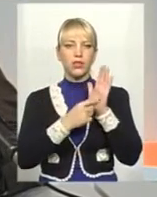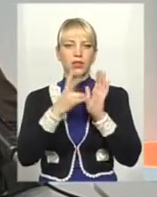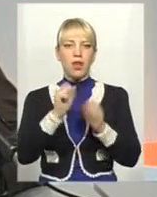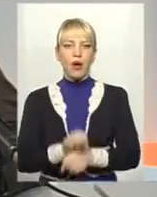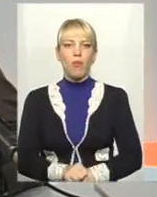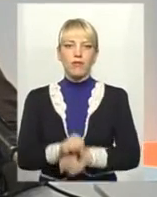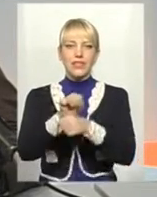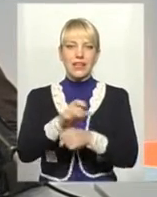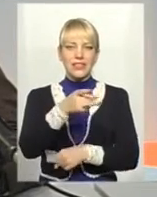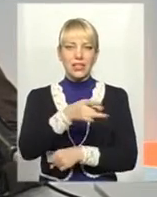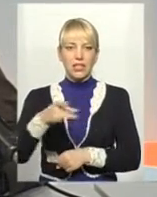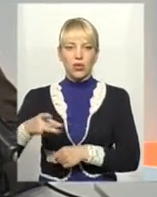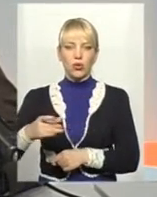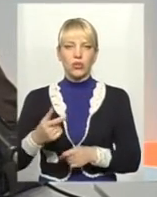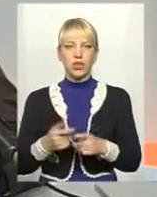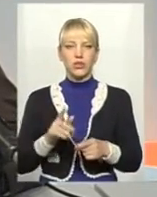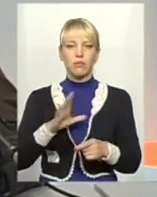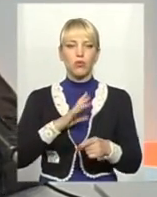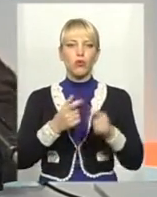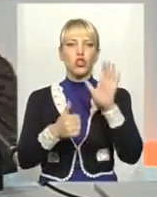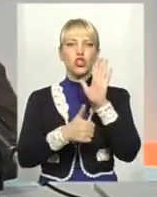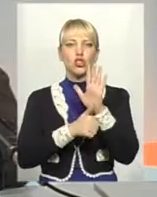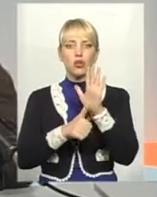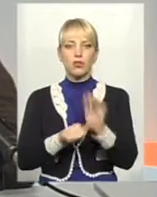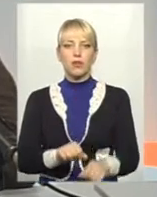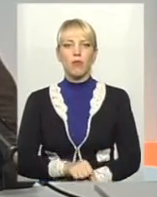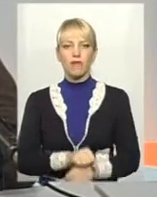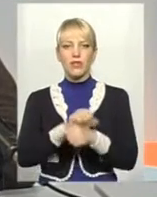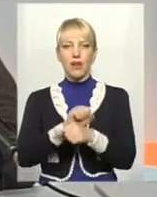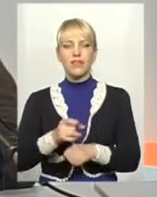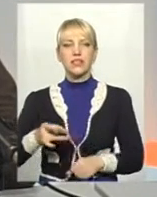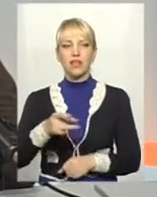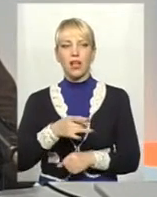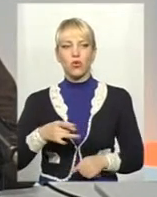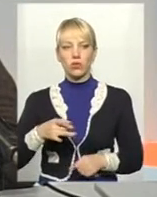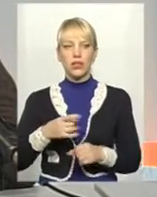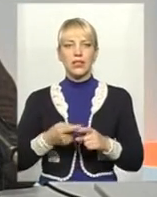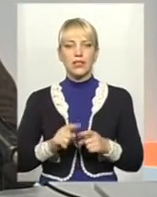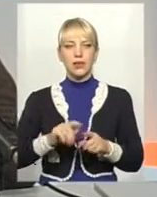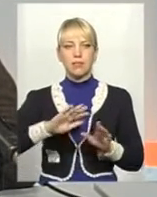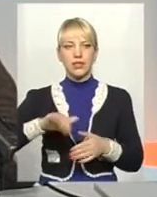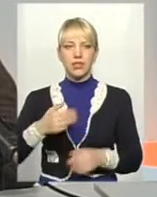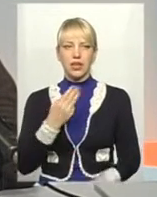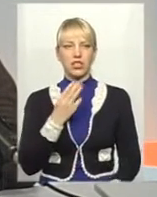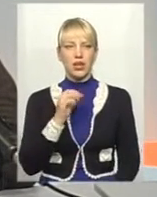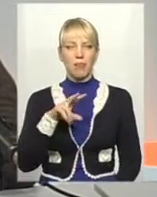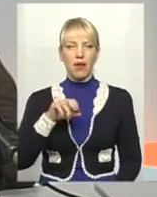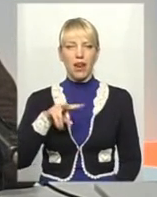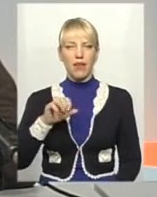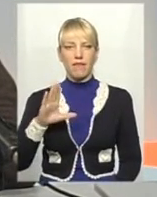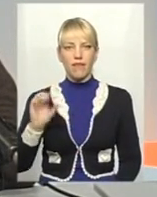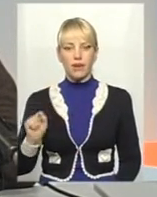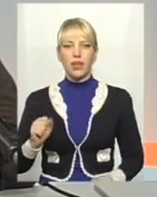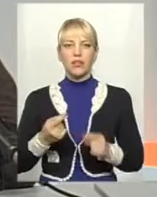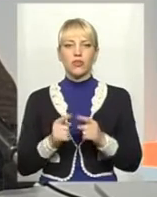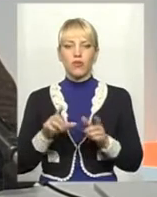Йому судилося очолити шостий такий повстанський район. Це після Якова Шепеля він очоливось цей район. До